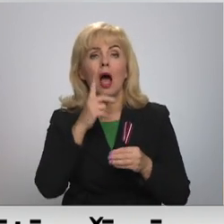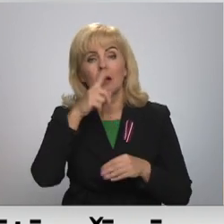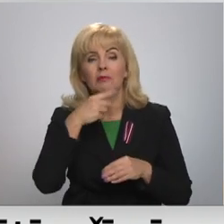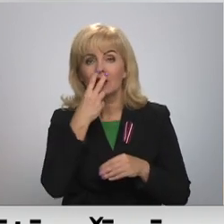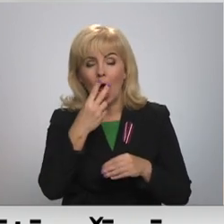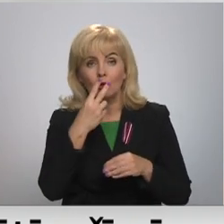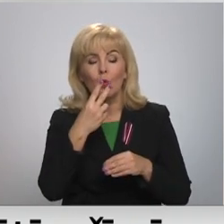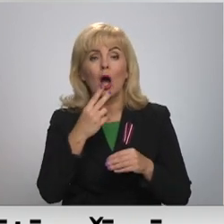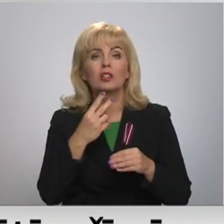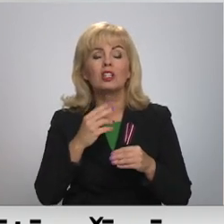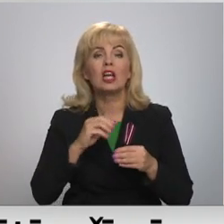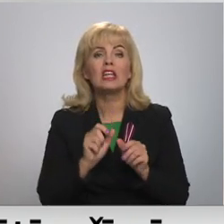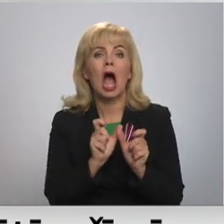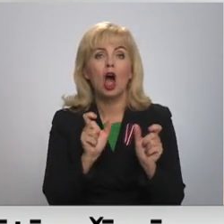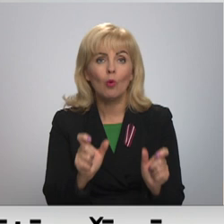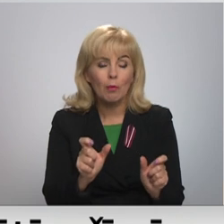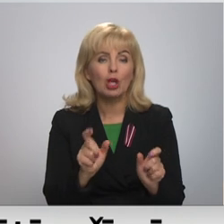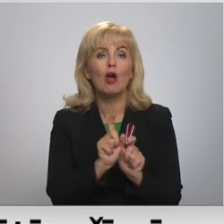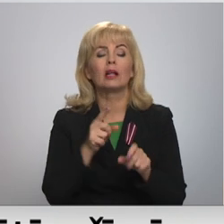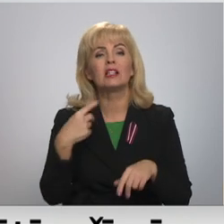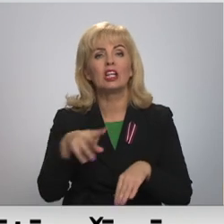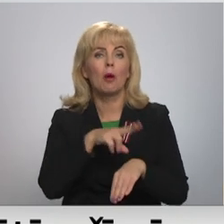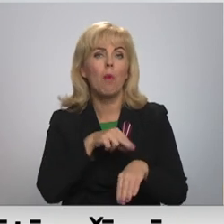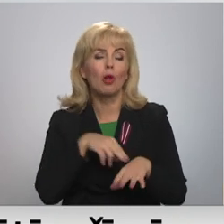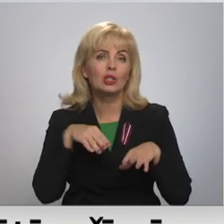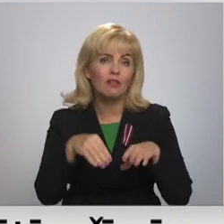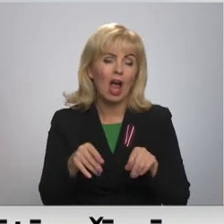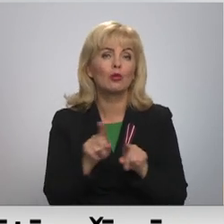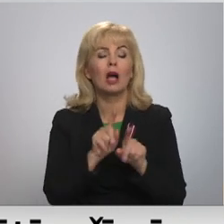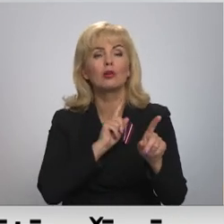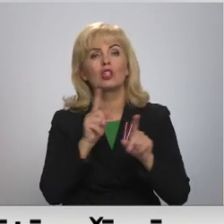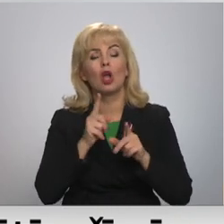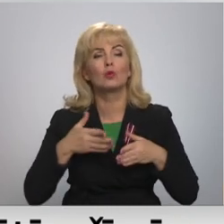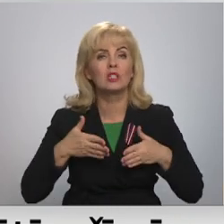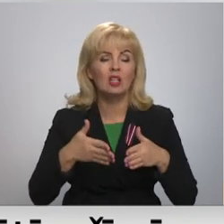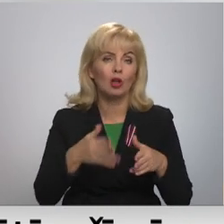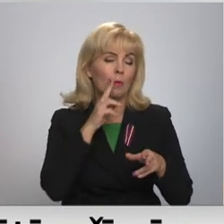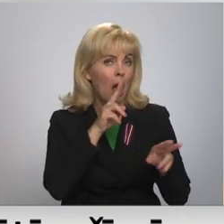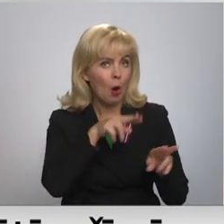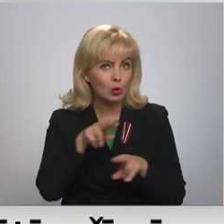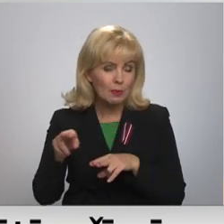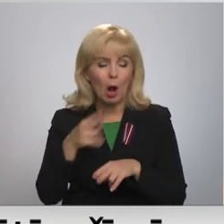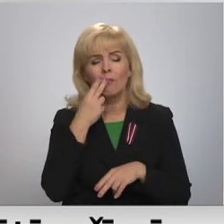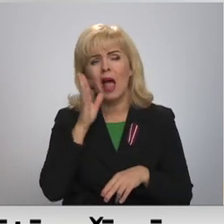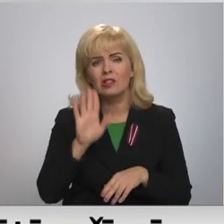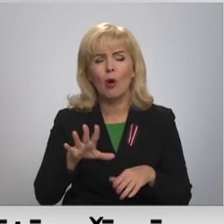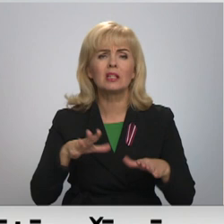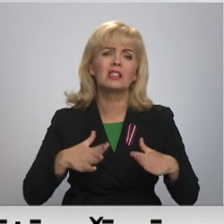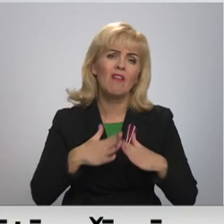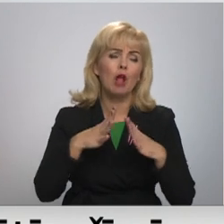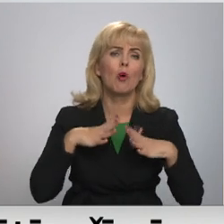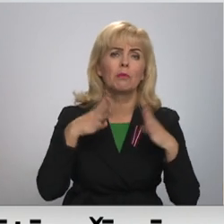turpinot veikt citas policijas funkcijas, to tāpēc ceļu satiksmes uzraudzību. Neatkarīgi no svētku brīvdienām